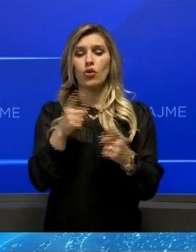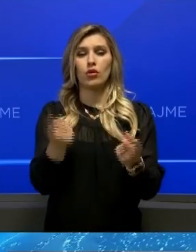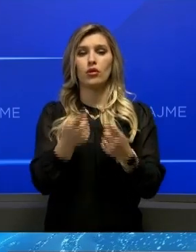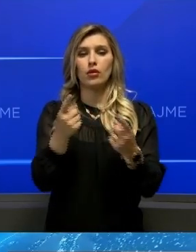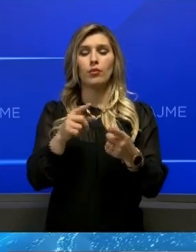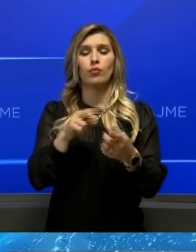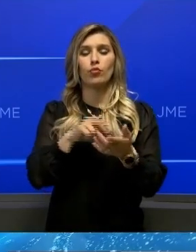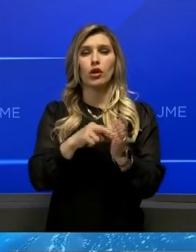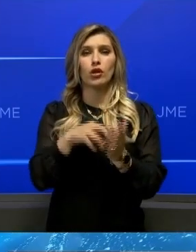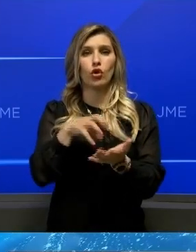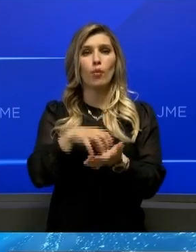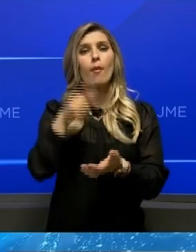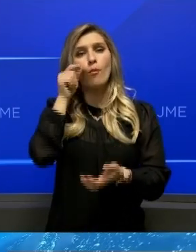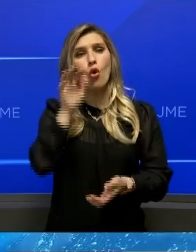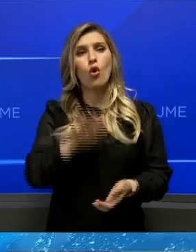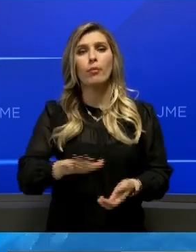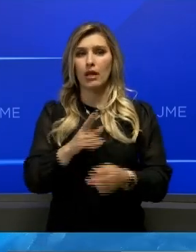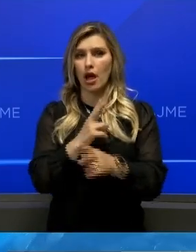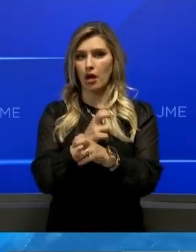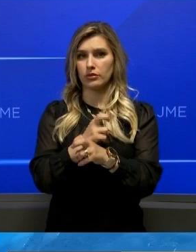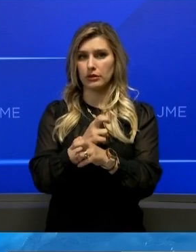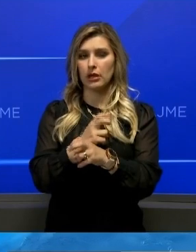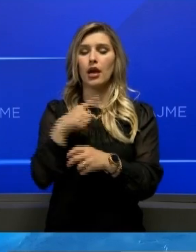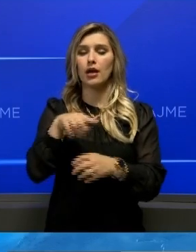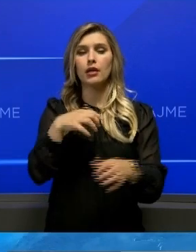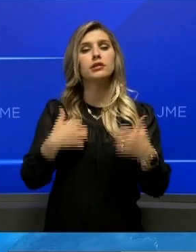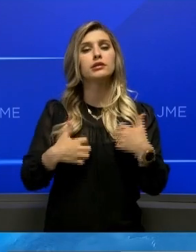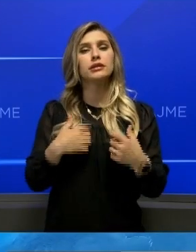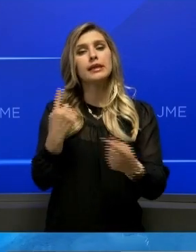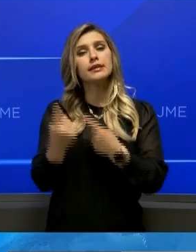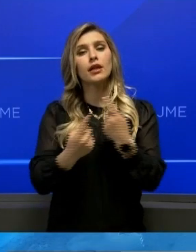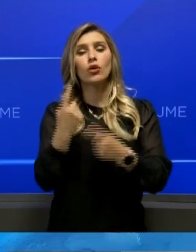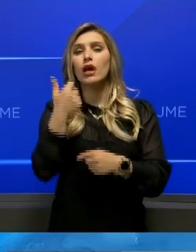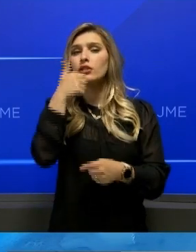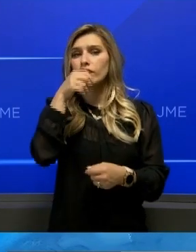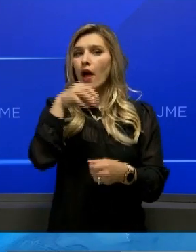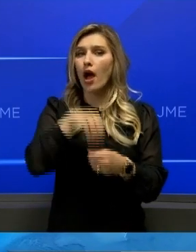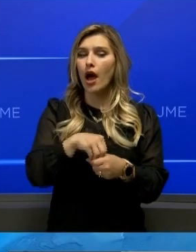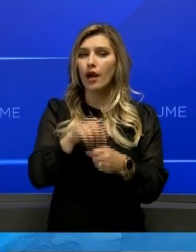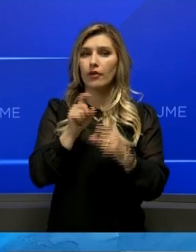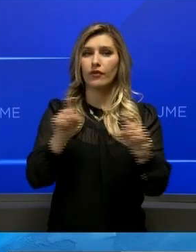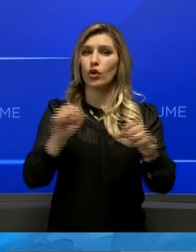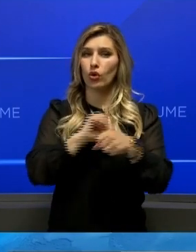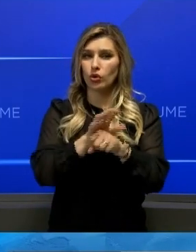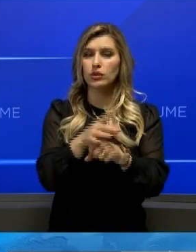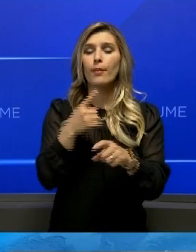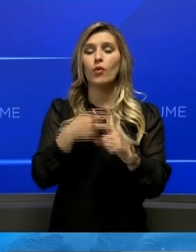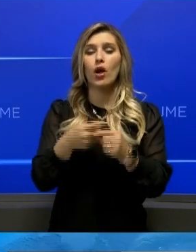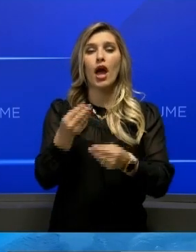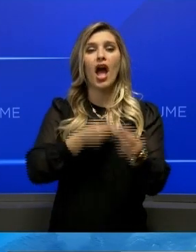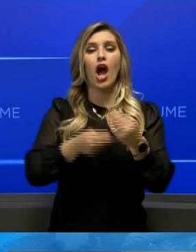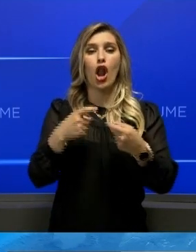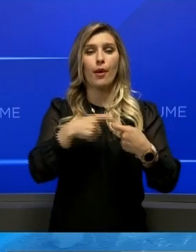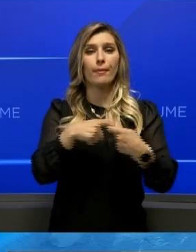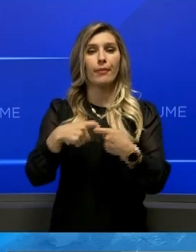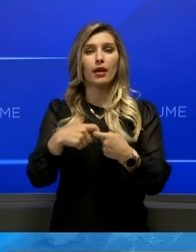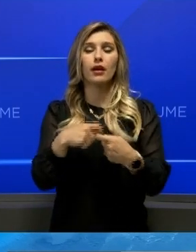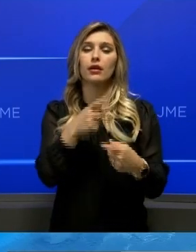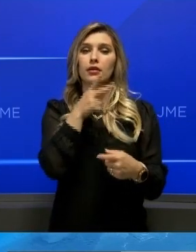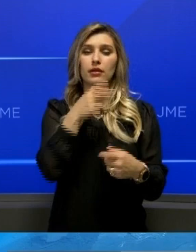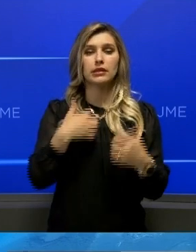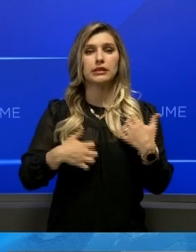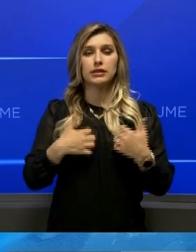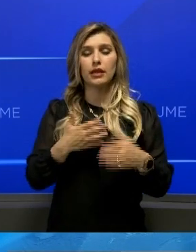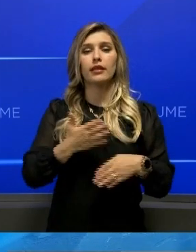Austrisë. Deputetet Austrija ku interesuan për situatën me pandemin dhe ndikimin e sajnë ekonomik, ku shprejën ka tishmërim për